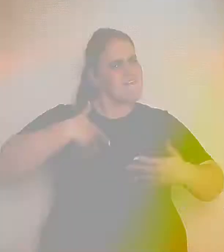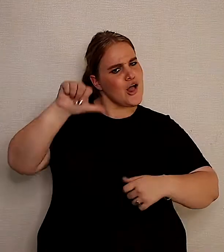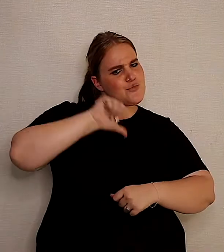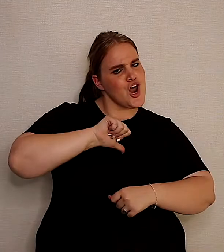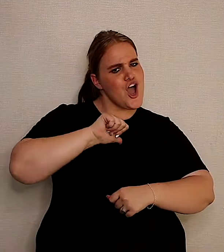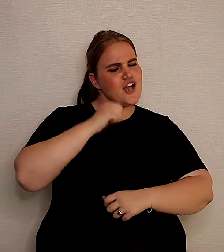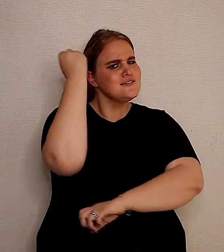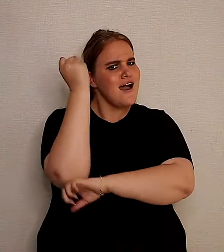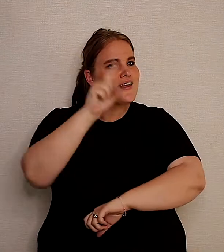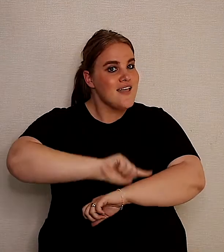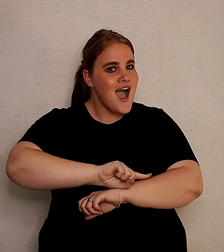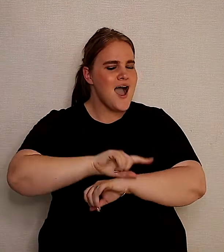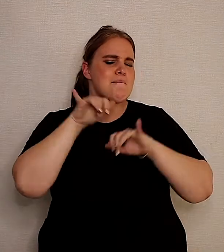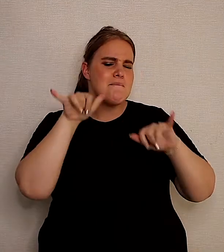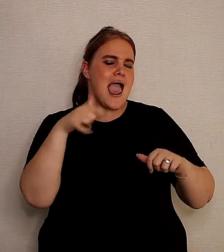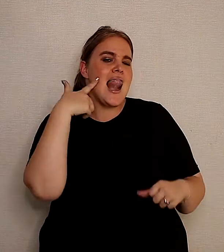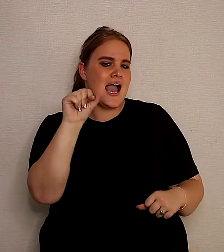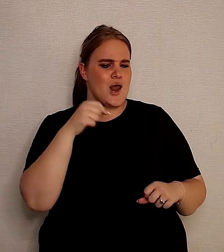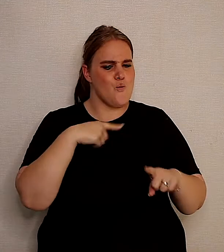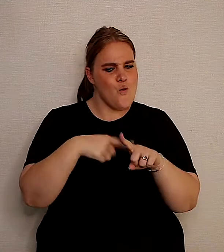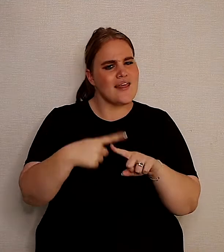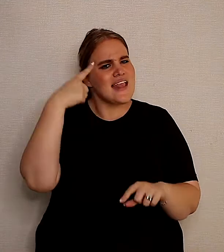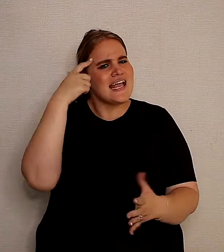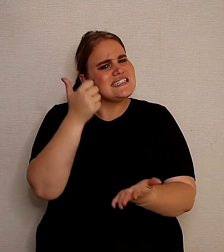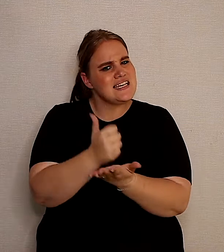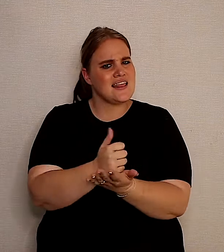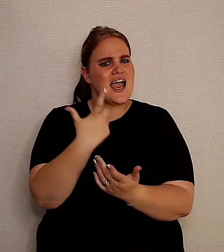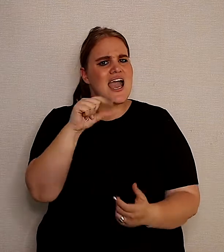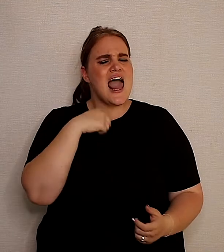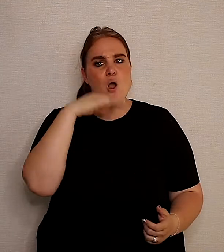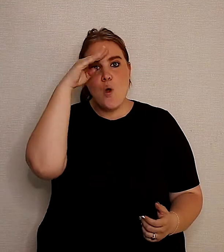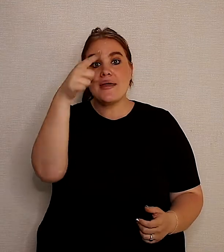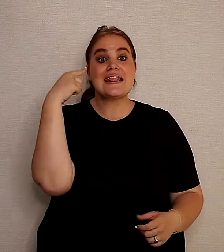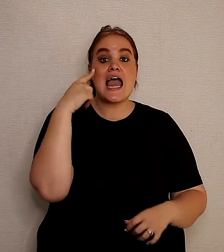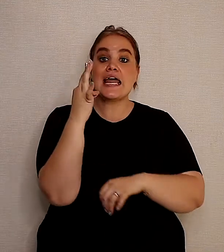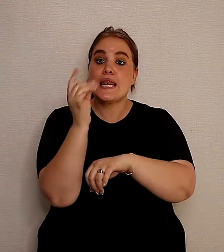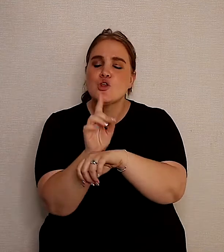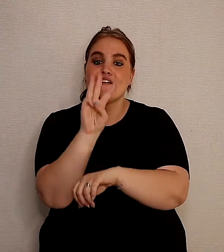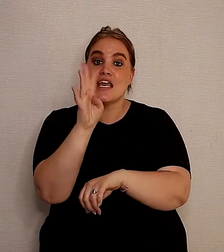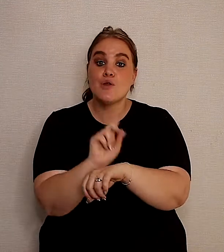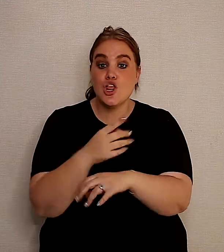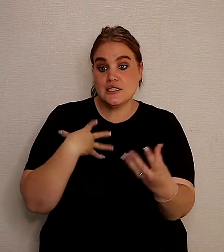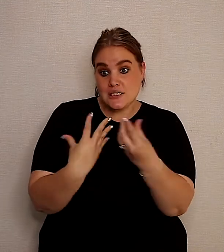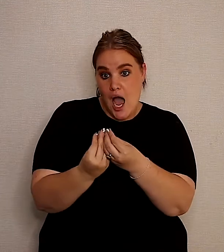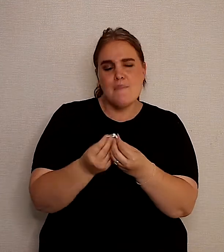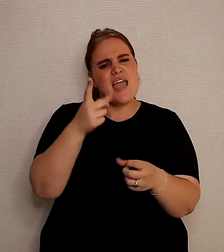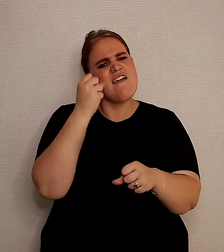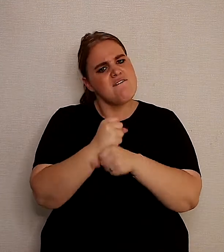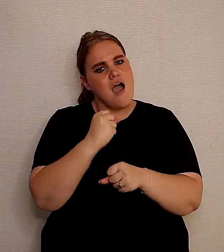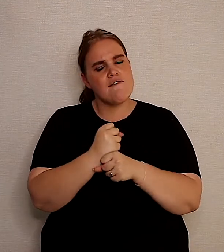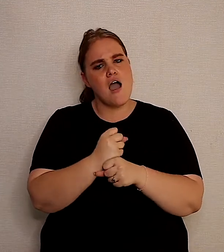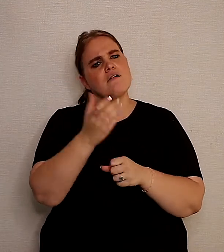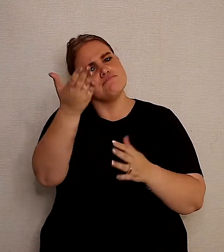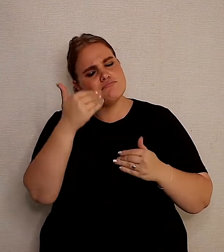Welkom terug op hierdie satraag, dit bly lekker om hierdie oordenking so te sit en ek hoop jy dink nie net die 3 minute of 4 minute wat ons hiertijd spandeer. Jy